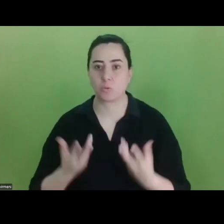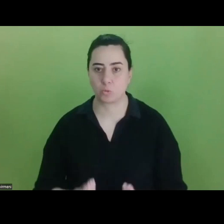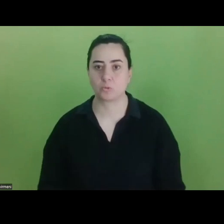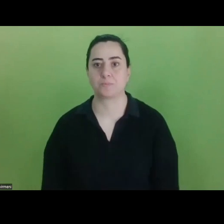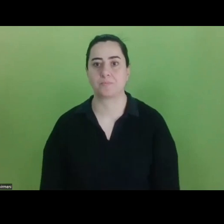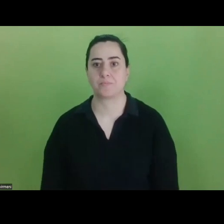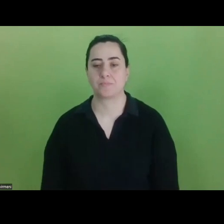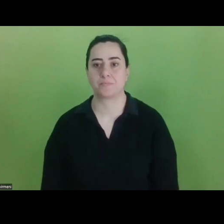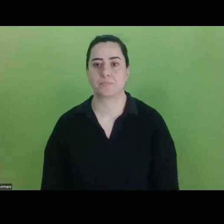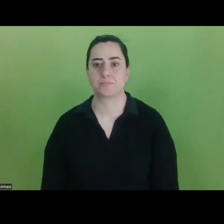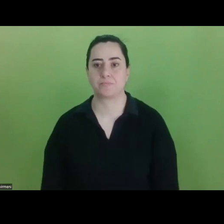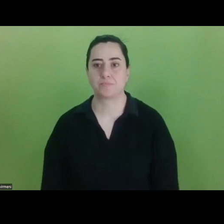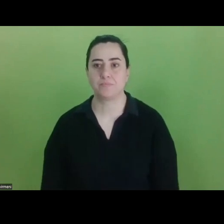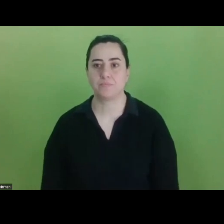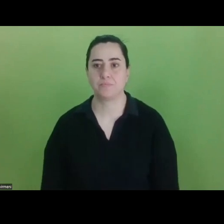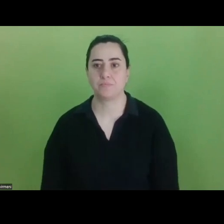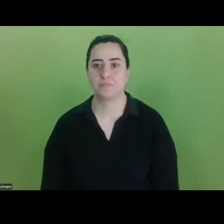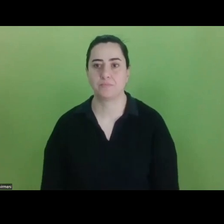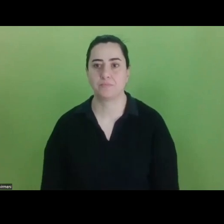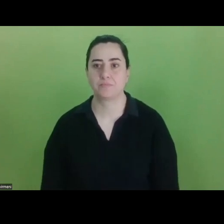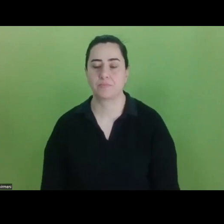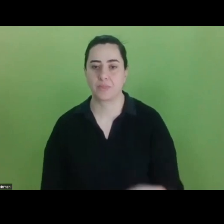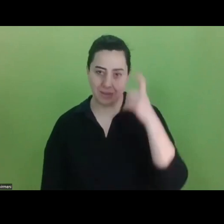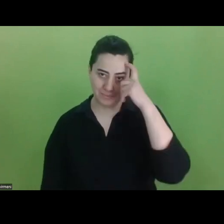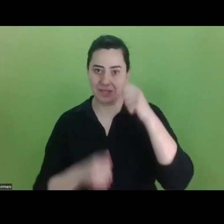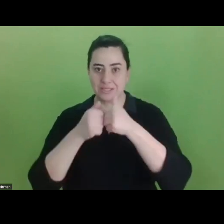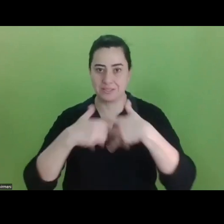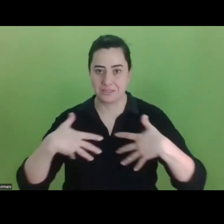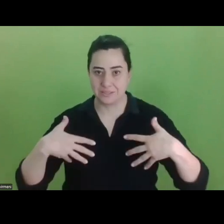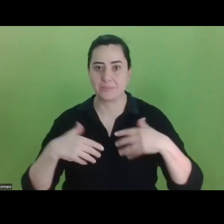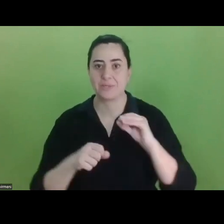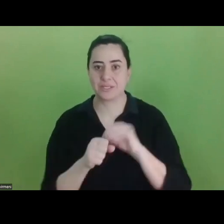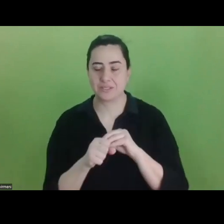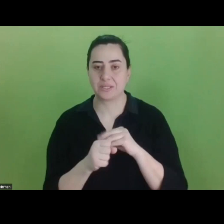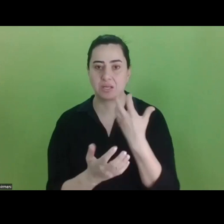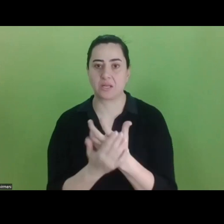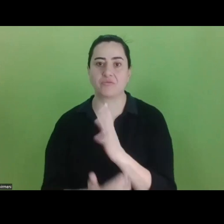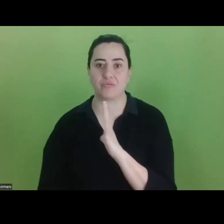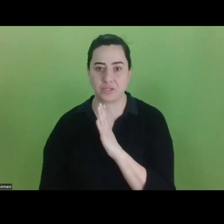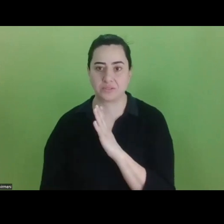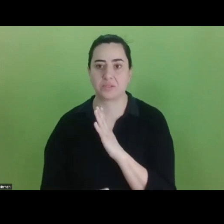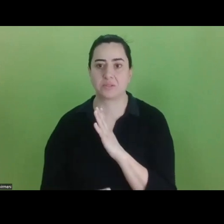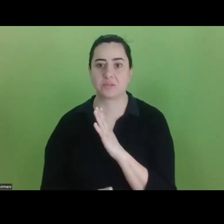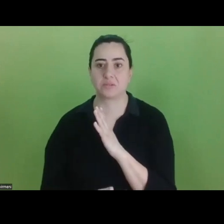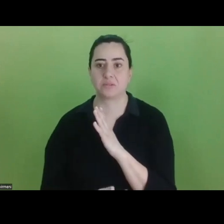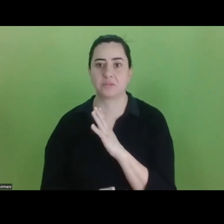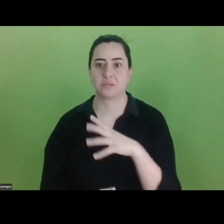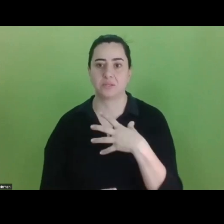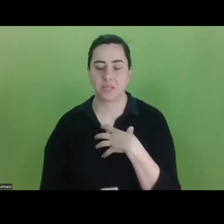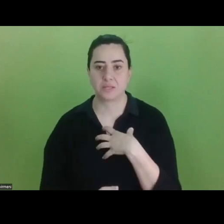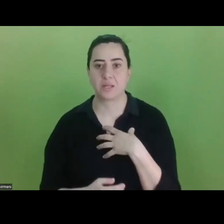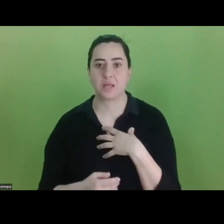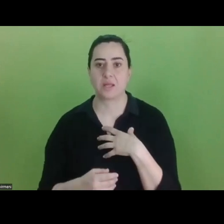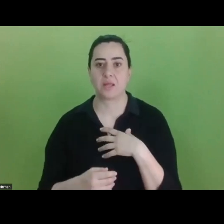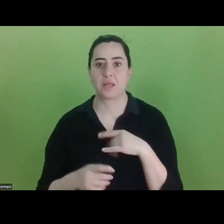tarihler arasında? Hali hazırda bilgi sistemine Sivil Düşün bilgi sistemine kayıtlıysanız zaten doğrudan kendi hesabınıza